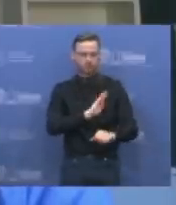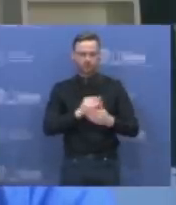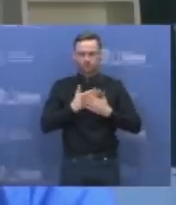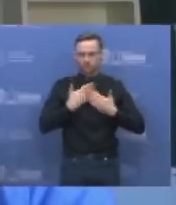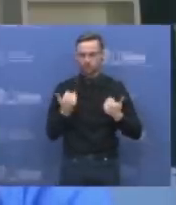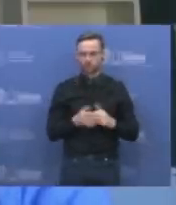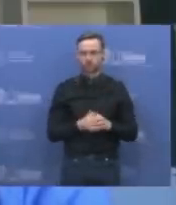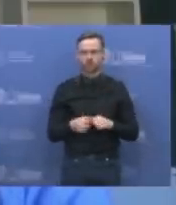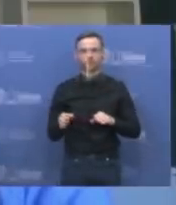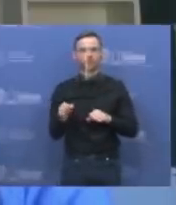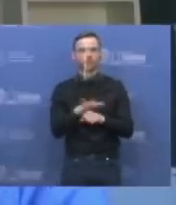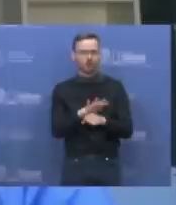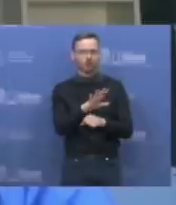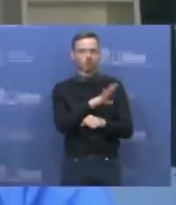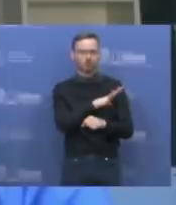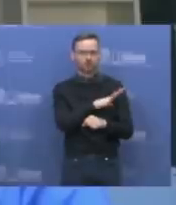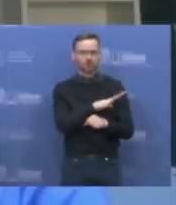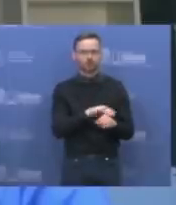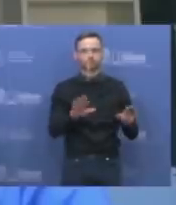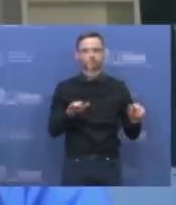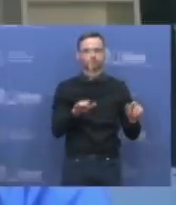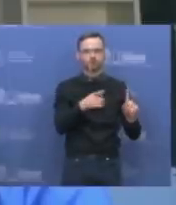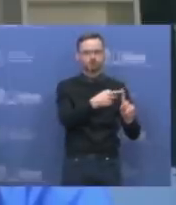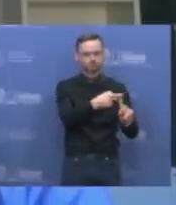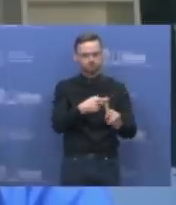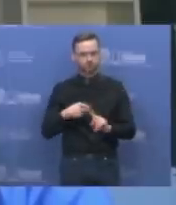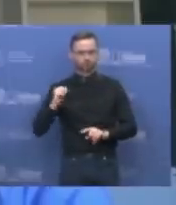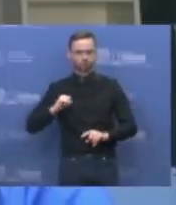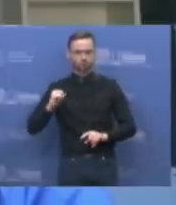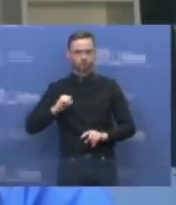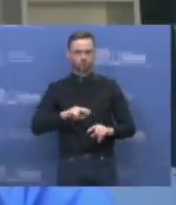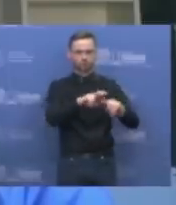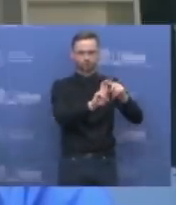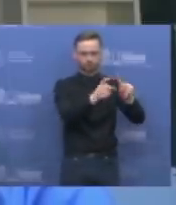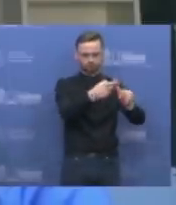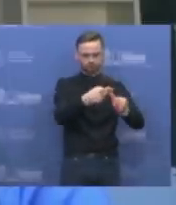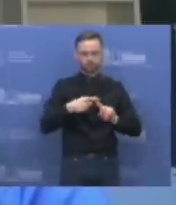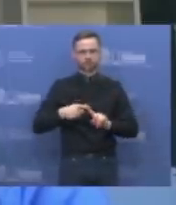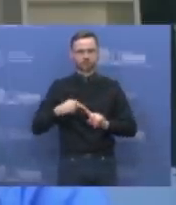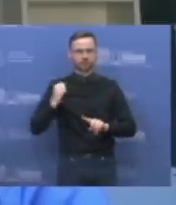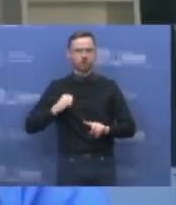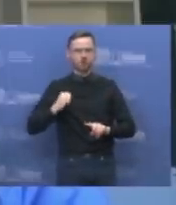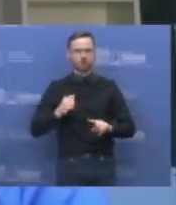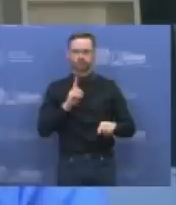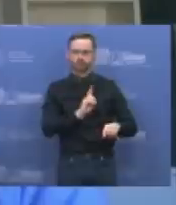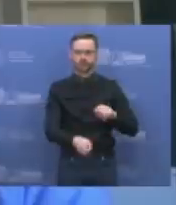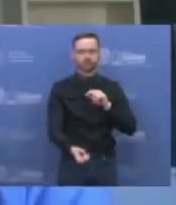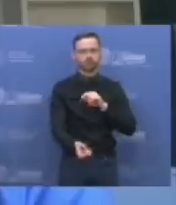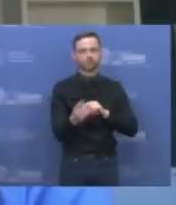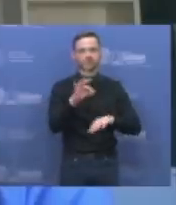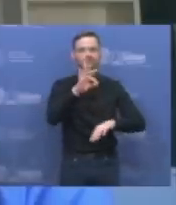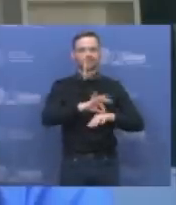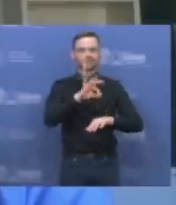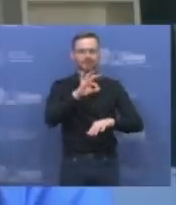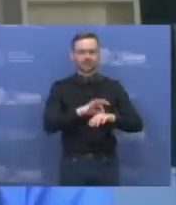koronavirusas peršokės į žmogų, iš šikšnos pradinių ir sukelia COVID-19 infekciją,